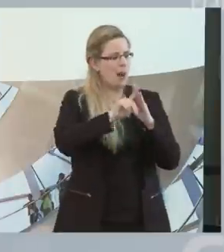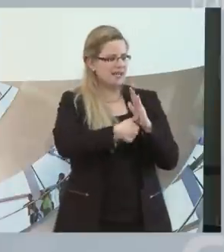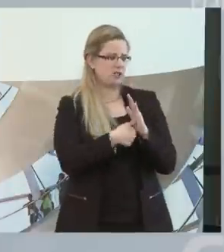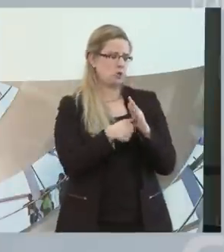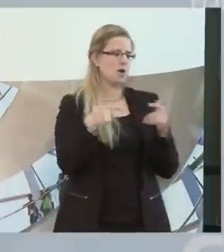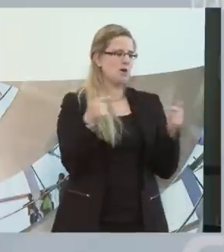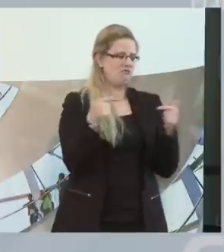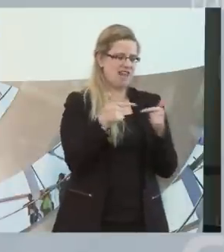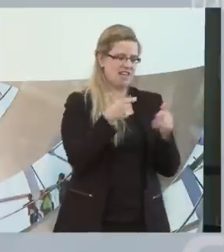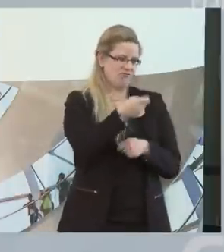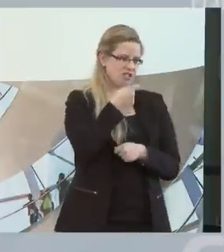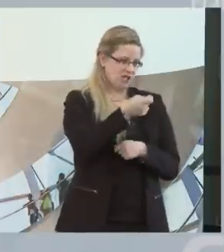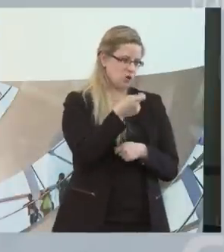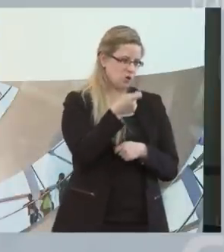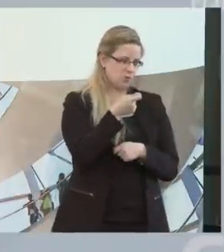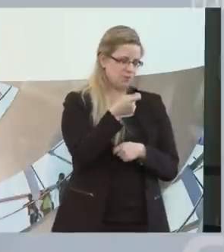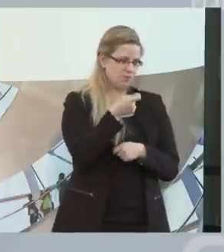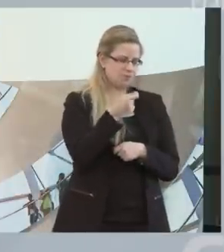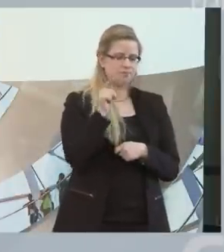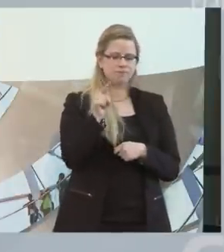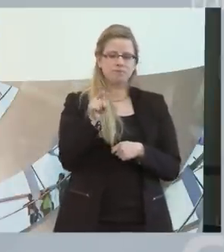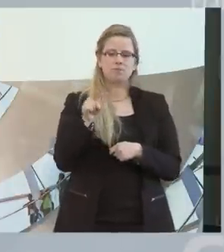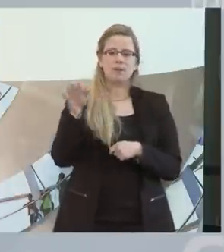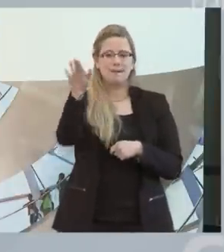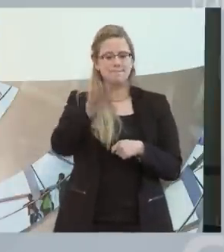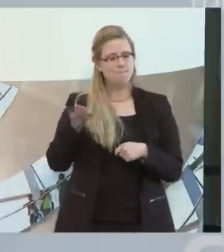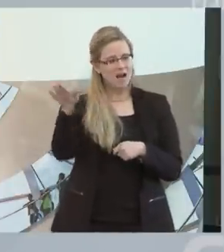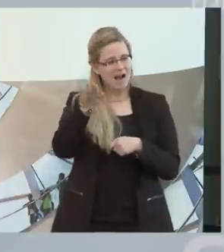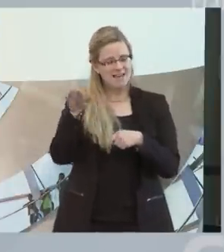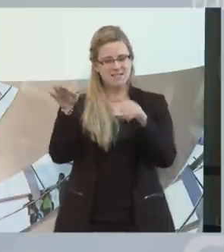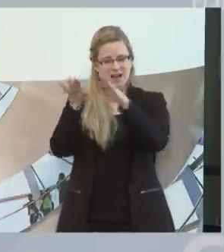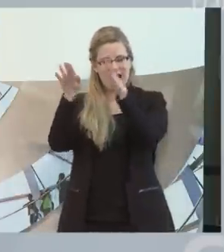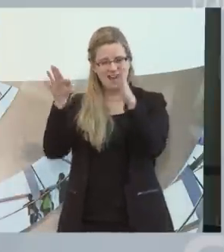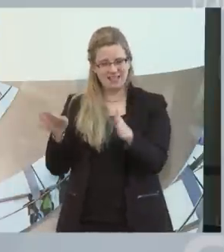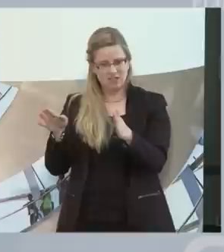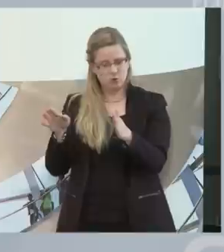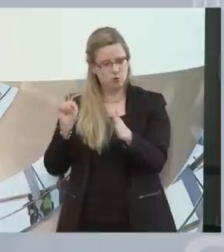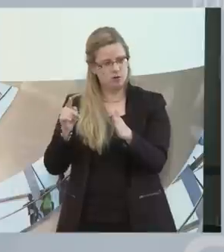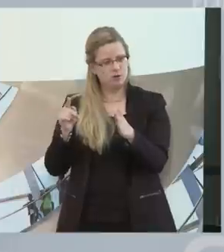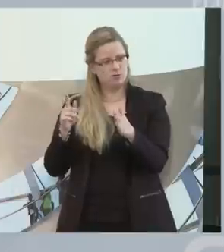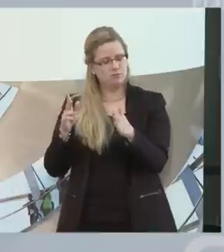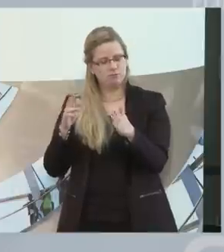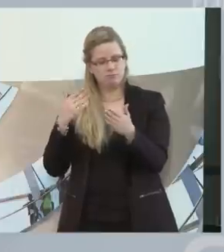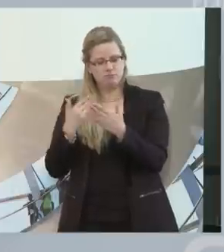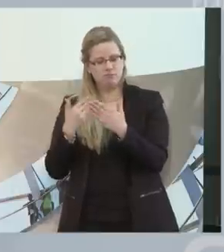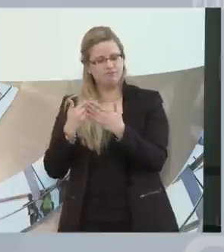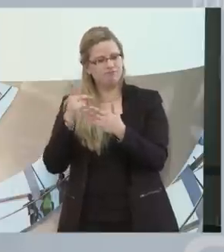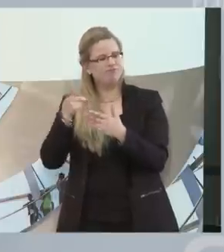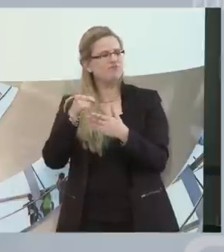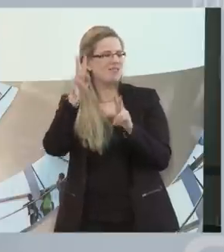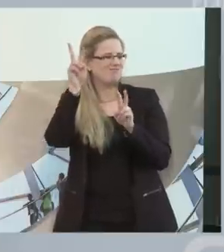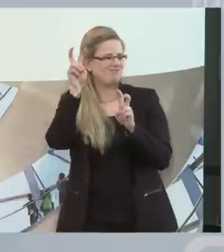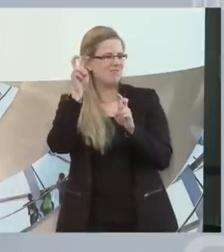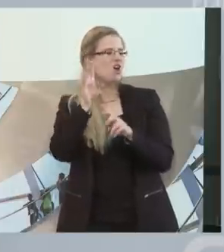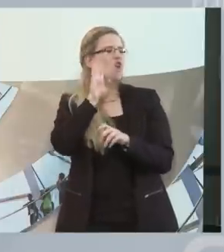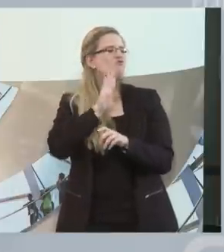Für den Bereich, die in den Einrichtungen der Eingangshilfe leben, Strich, das alte Wort Wohnheime,